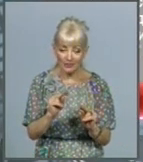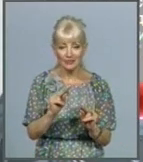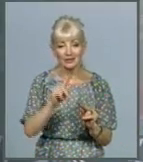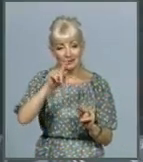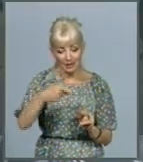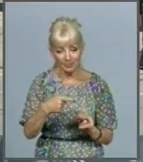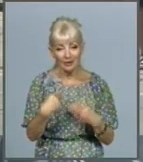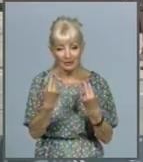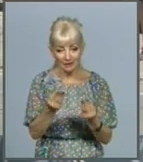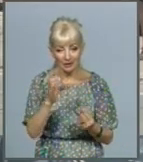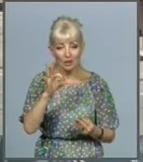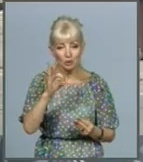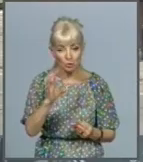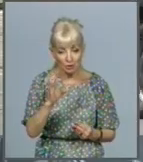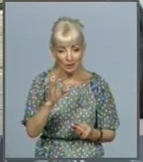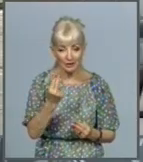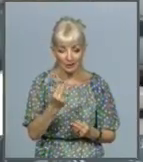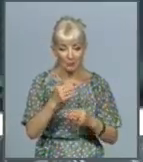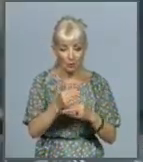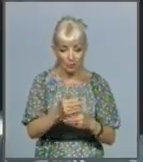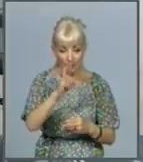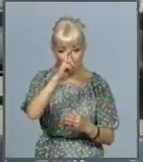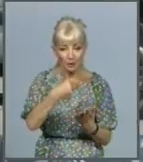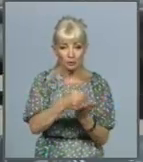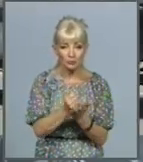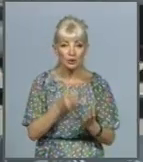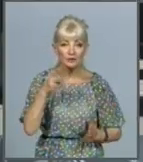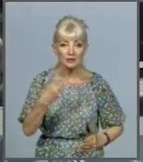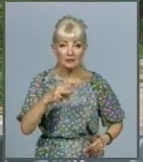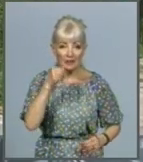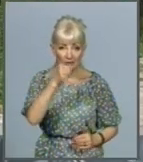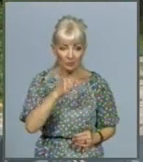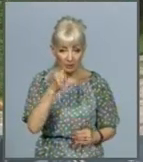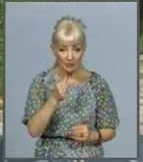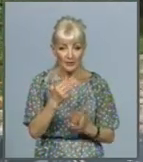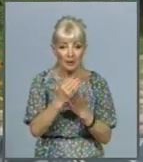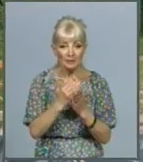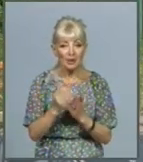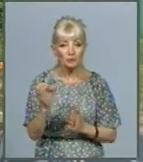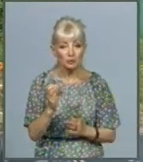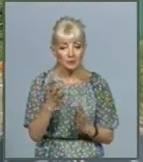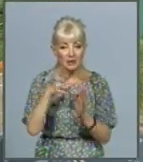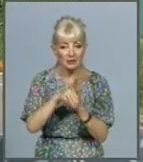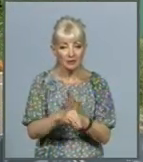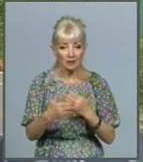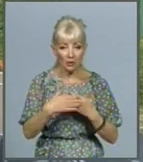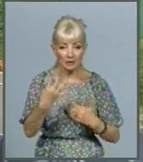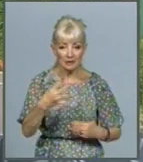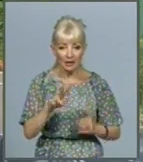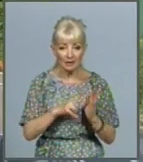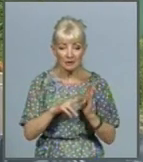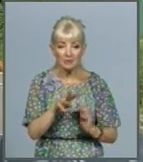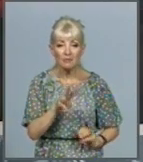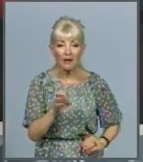допомоги. У Держбюджеті на 2020 рік на програму субсидій закладено близько 47 мільярдів гривень.